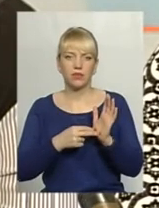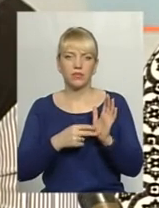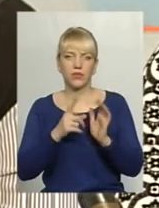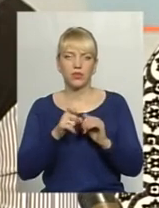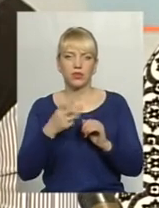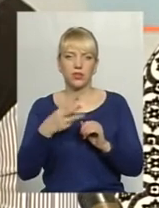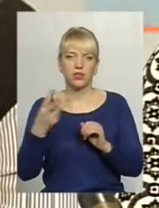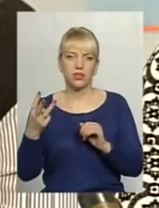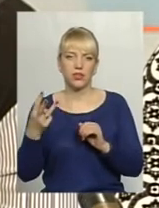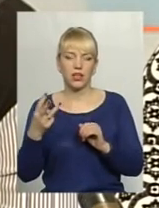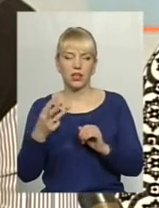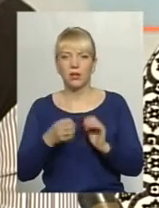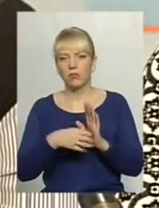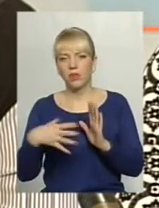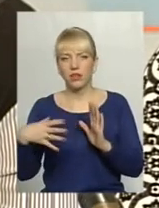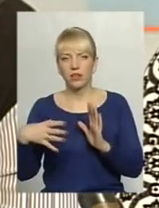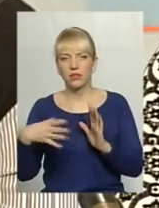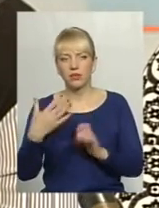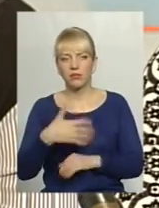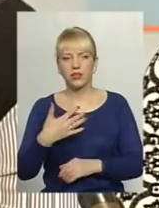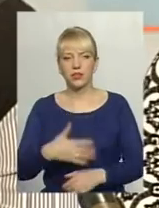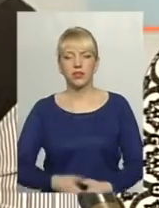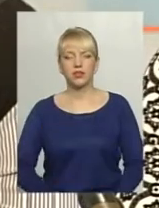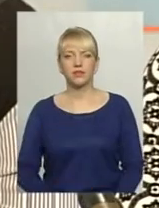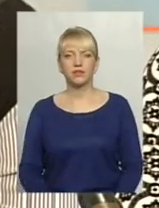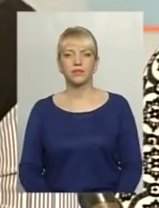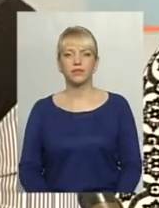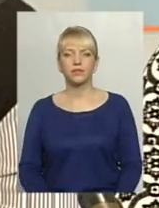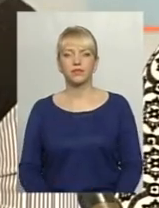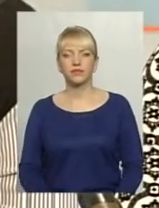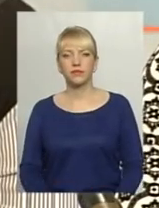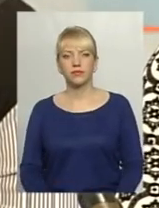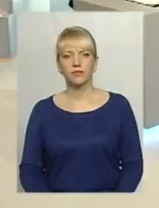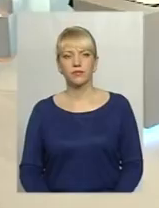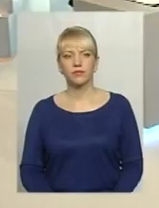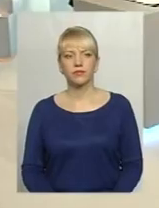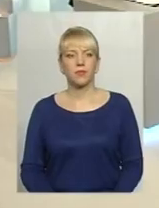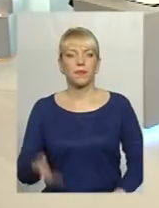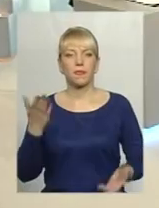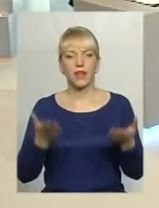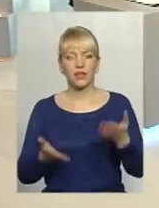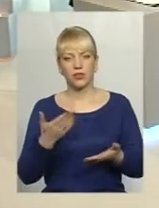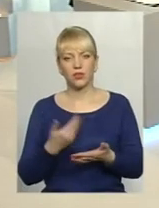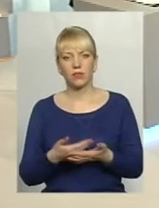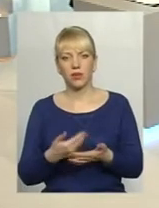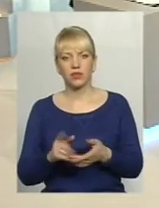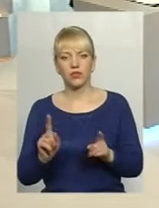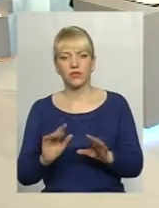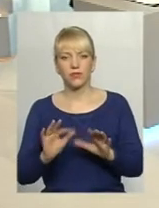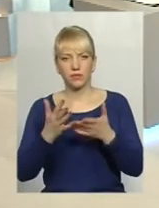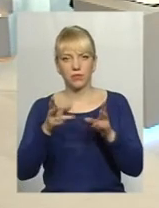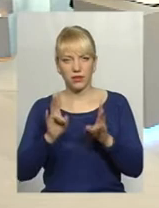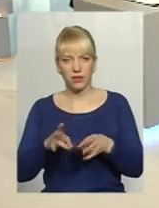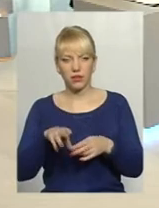067-133-1550. Дякую вам велике. А якщо, наприклад, все ж таки сталась біда,